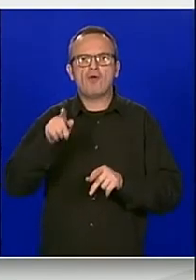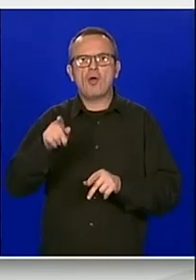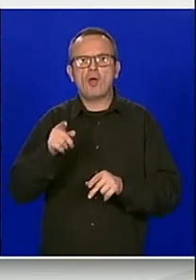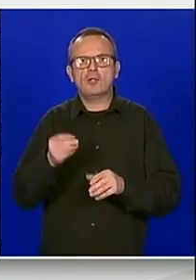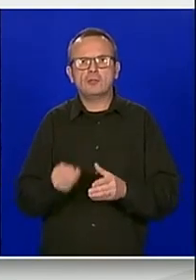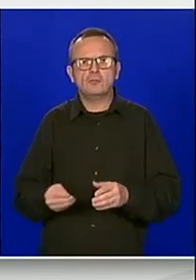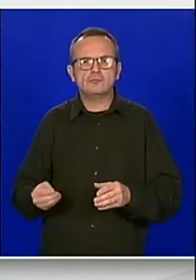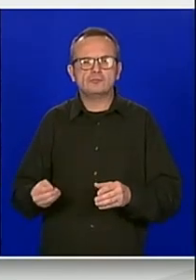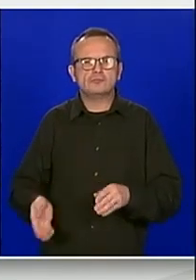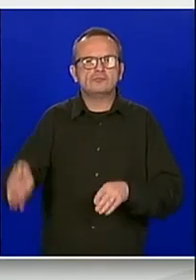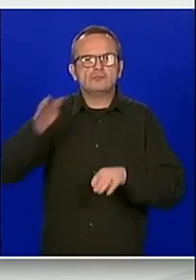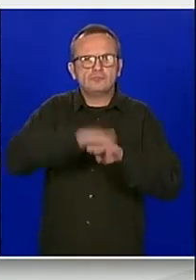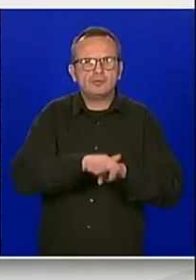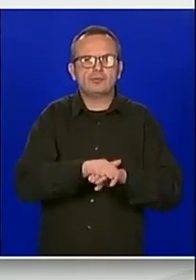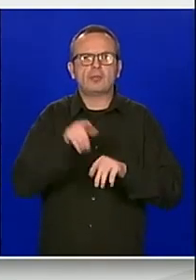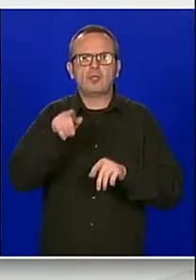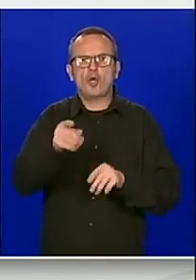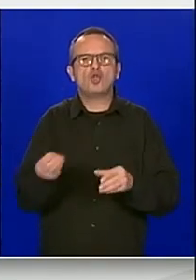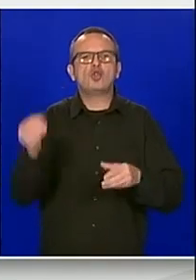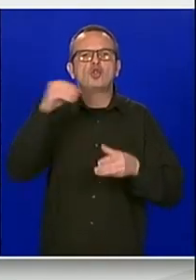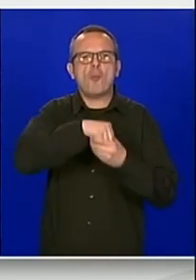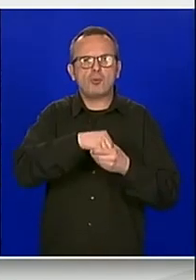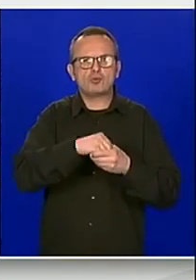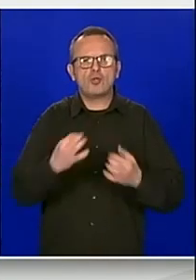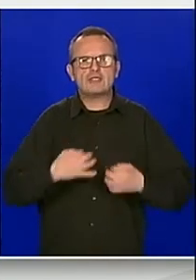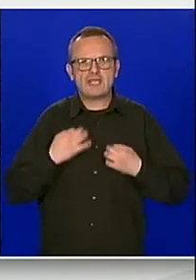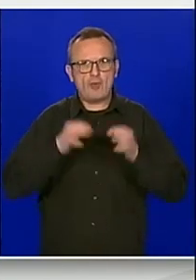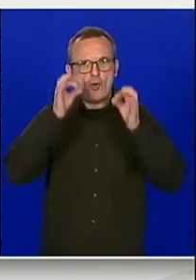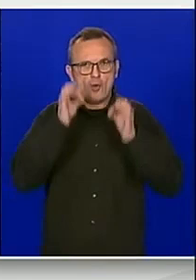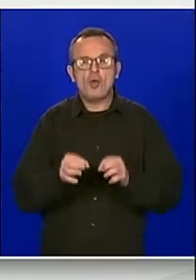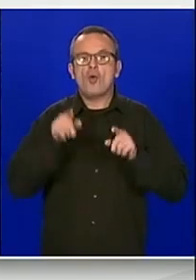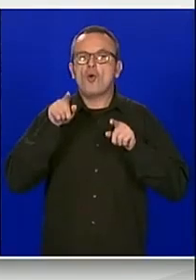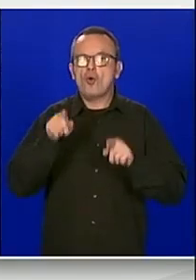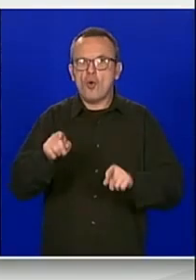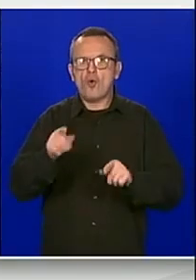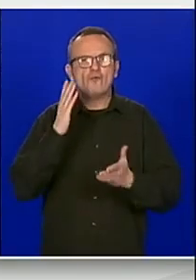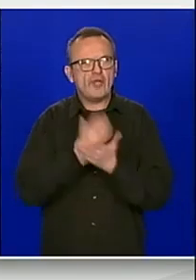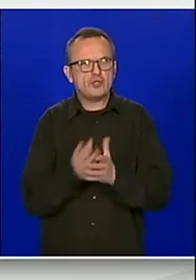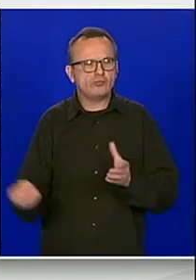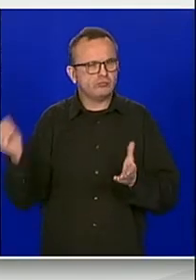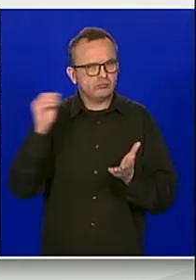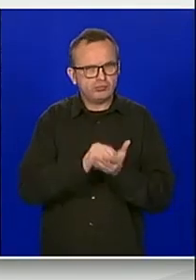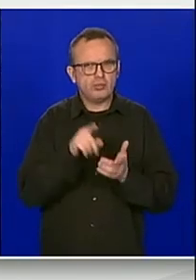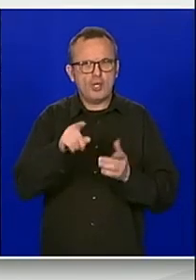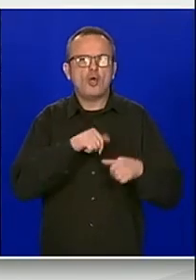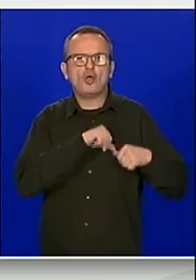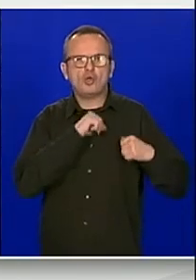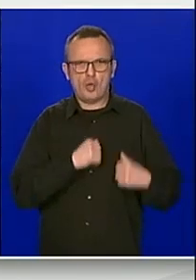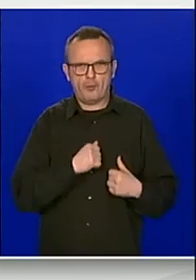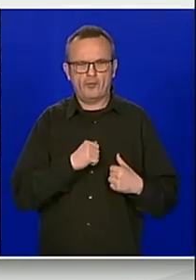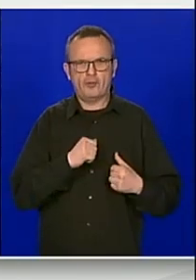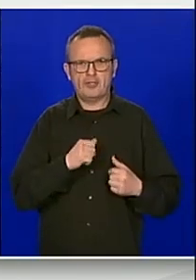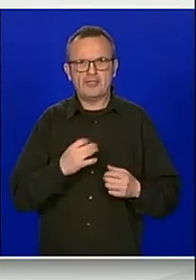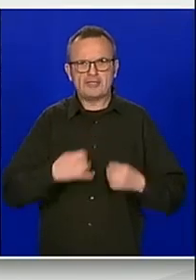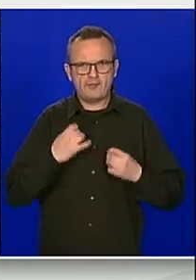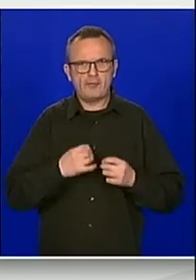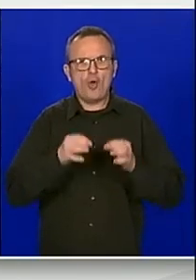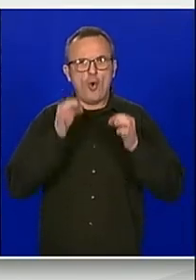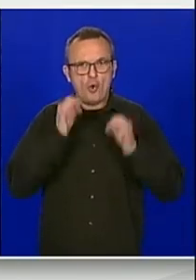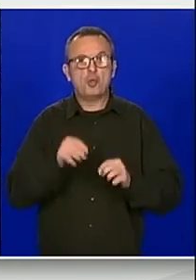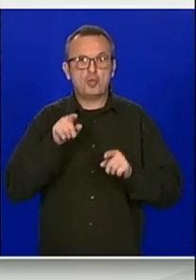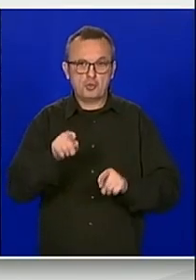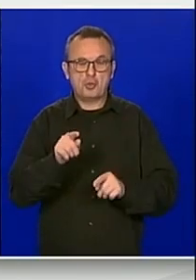zdravstvenog osiguranja i sredstava državnog proračuna propisane zakonom o dobrovoljnom zdravstvenom osiguranju smatramo